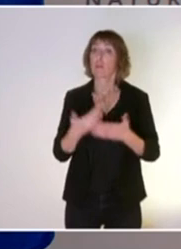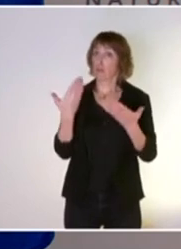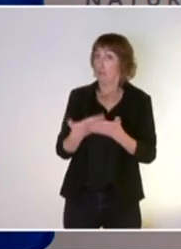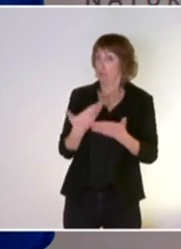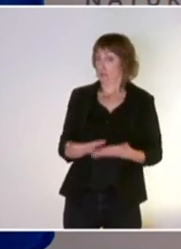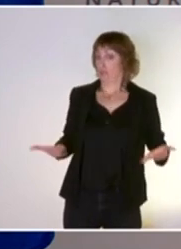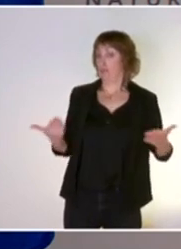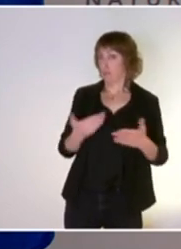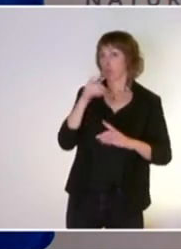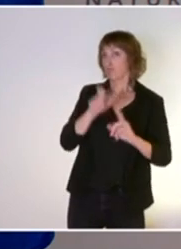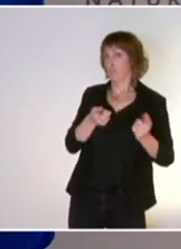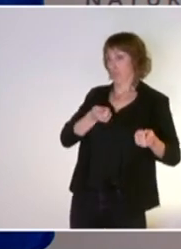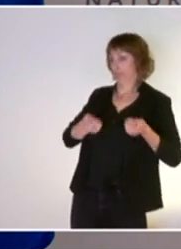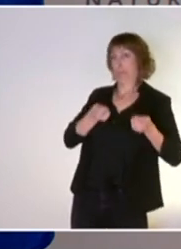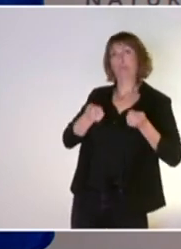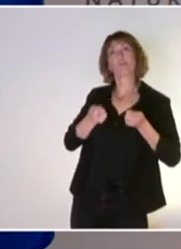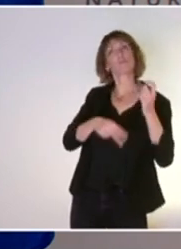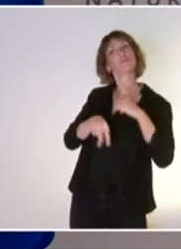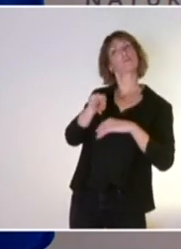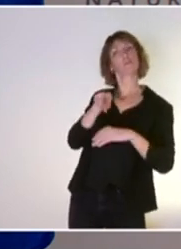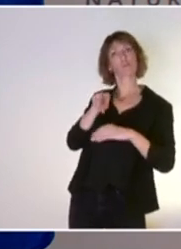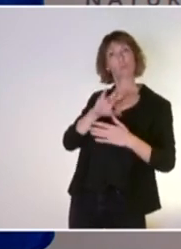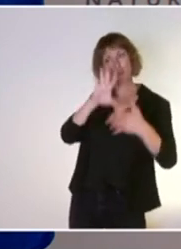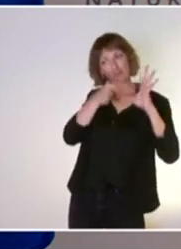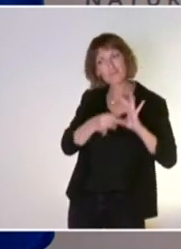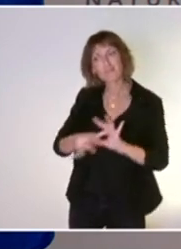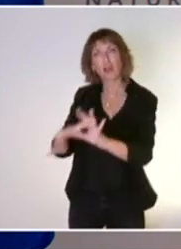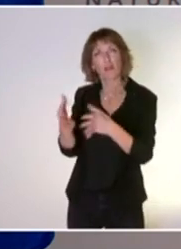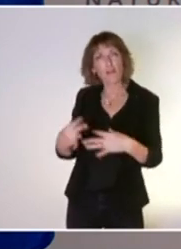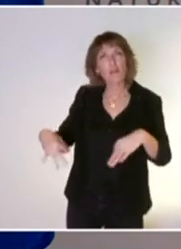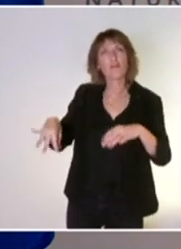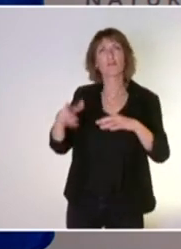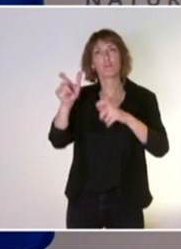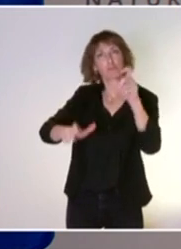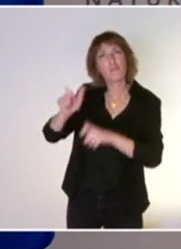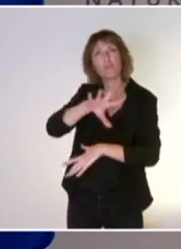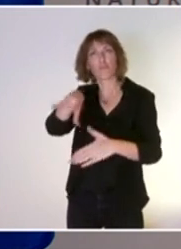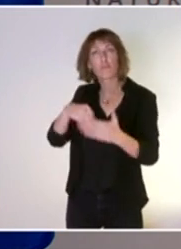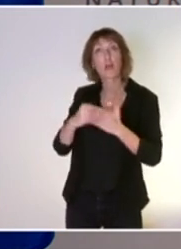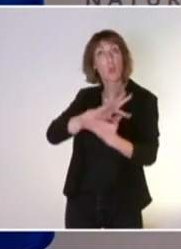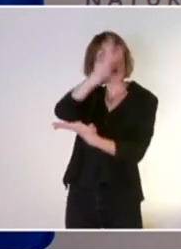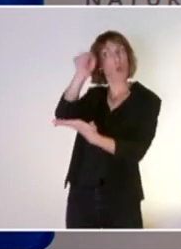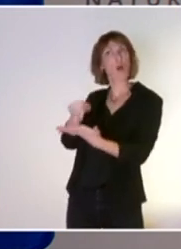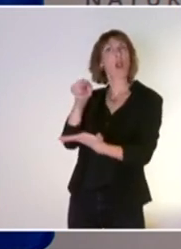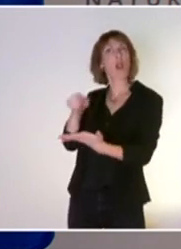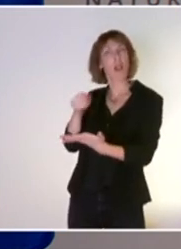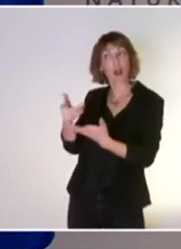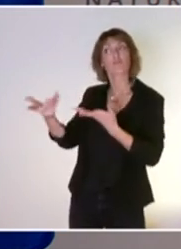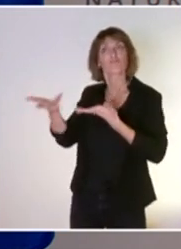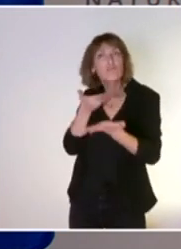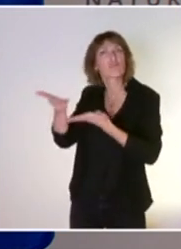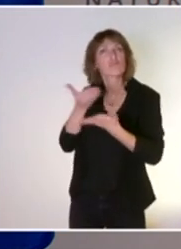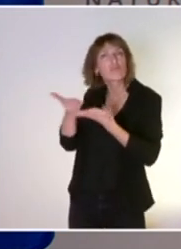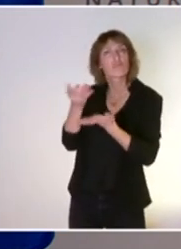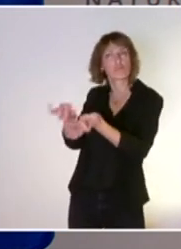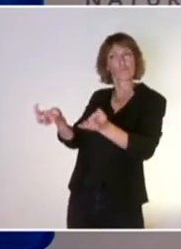cette gouvernance qui s'effectue vraiment dans un ancrage local et dans une grande concertation, cette nécessité d'accompagner toujours